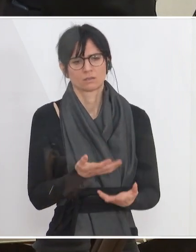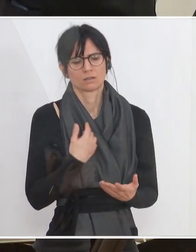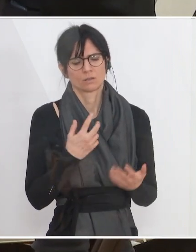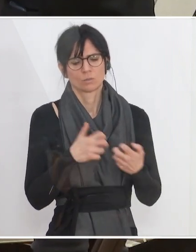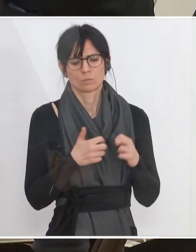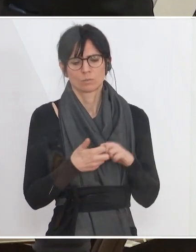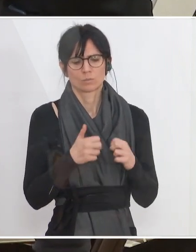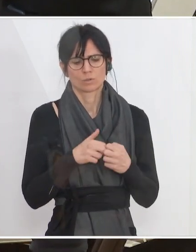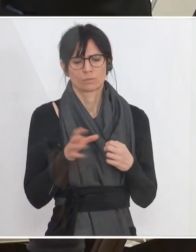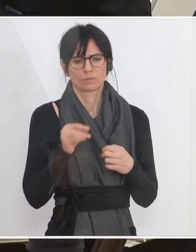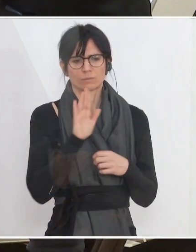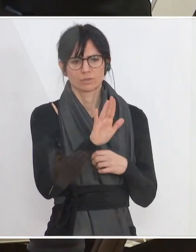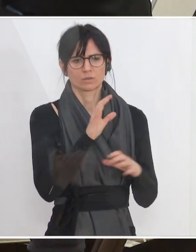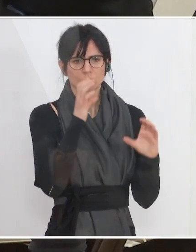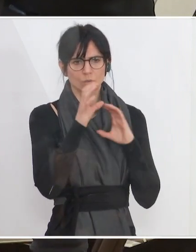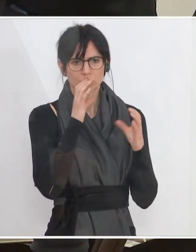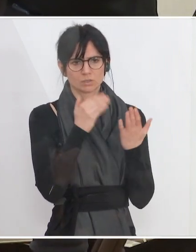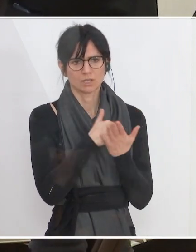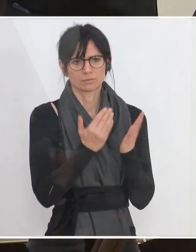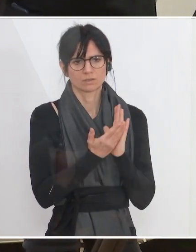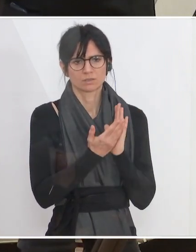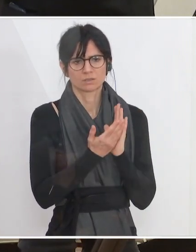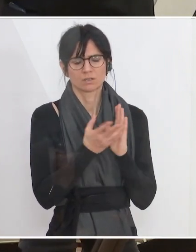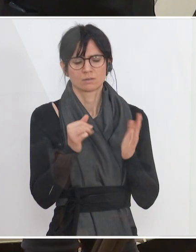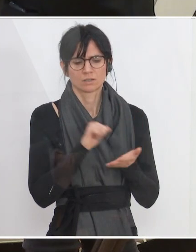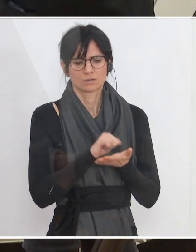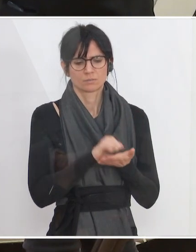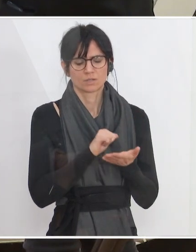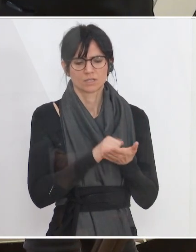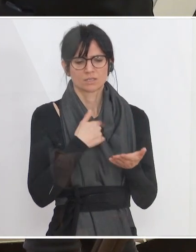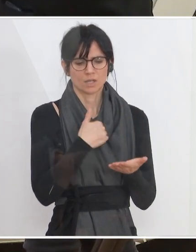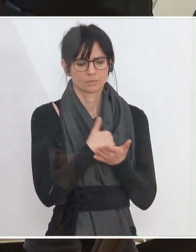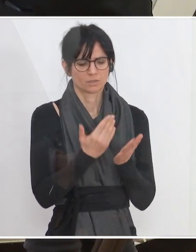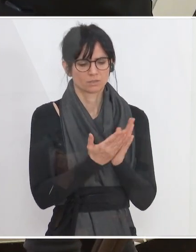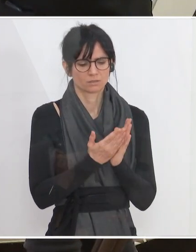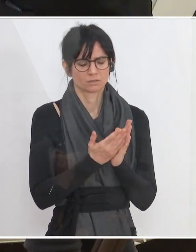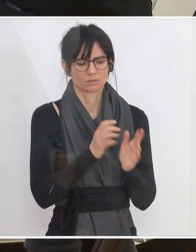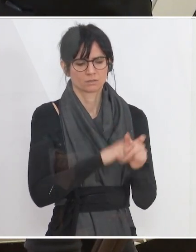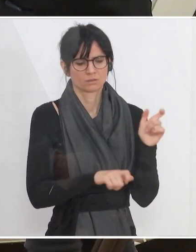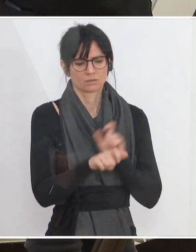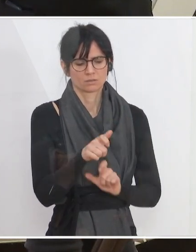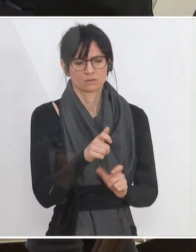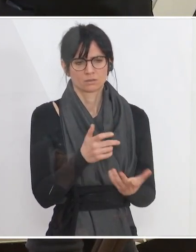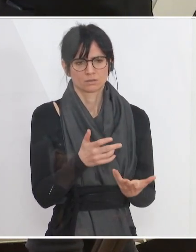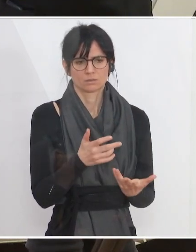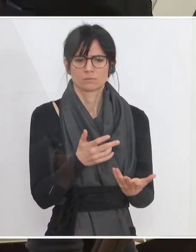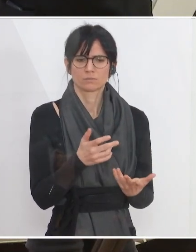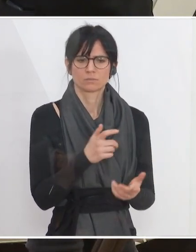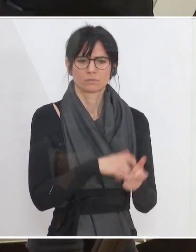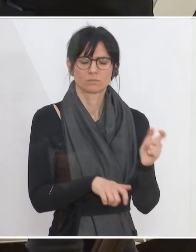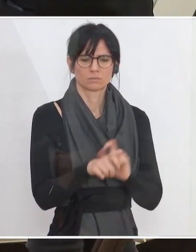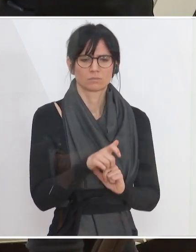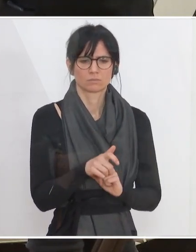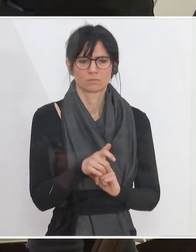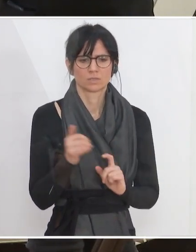Probleme mit Ihrer Kommunikationsabteilung, mit der Presseabteilung. Diese Beamten, vor Ihnen immer gleiche